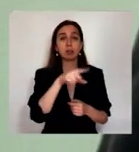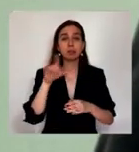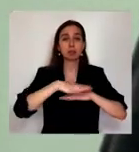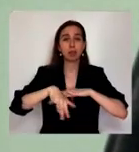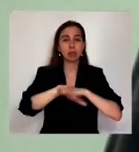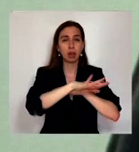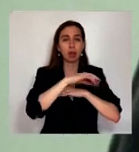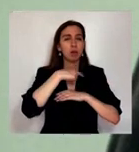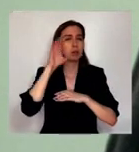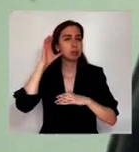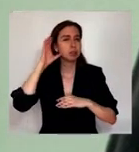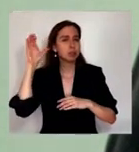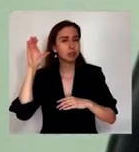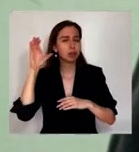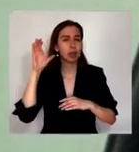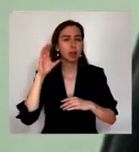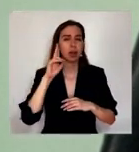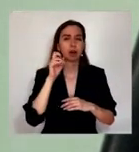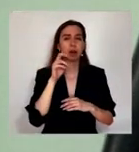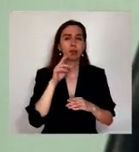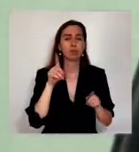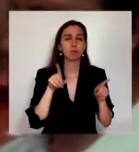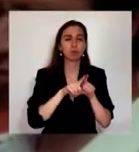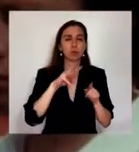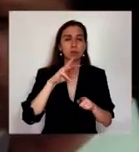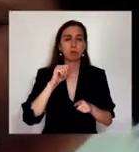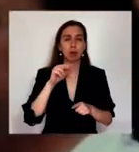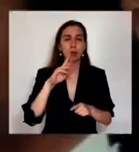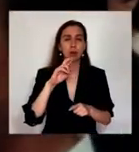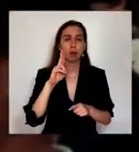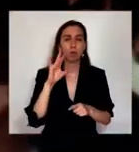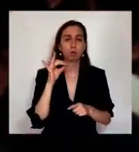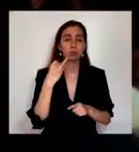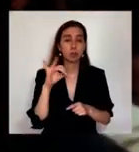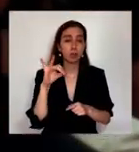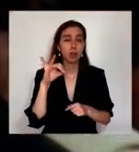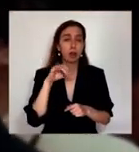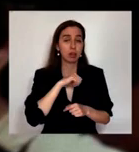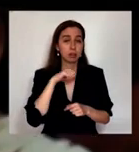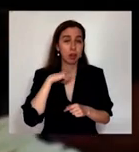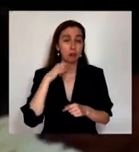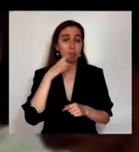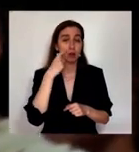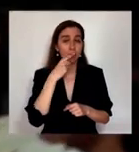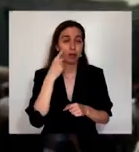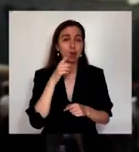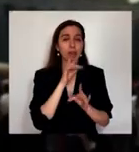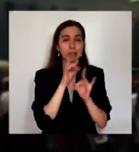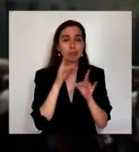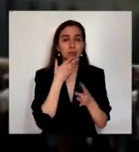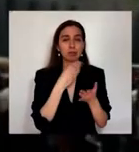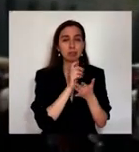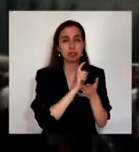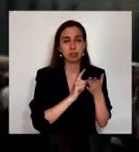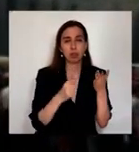звучал, как живой с живыми говоря, во весь голос своего слова. Этот праздник открыл